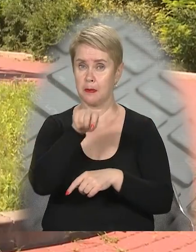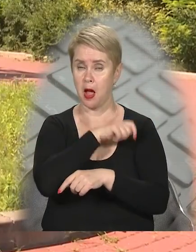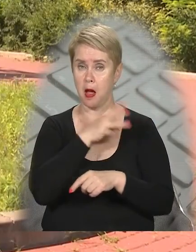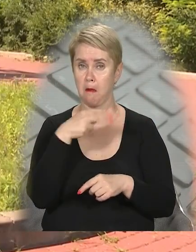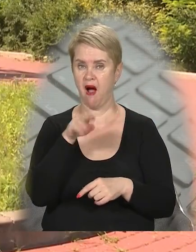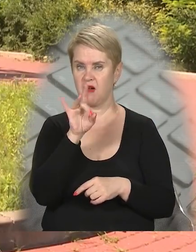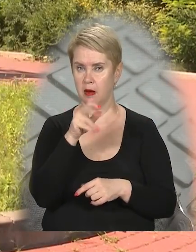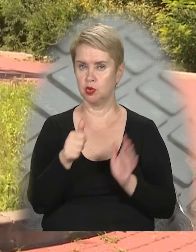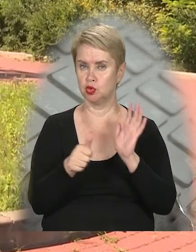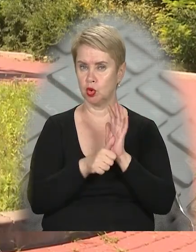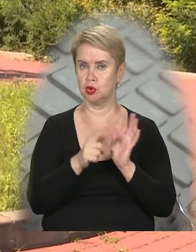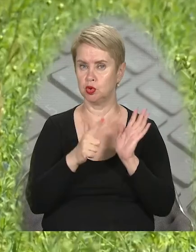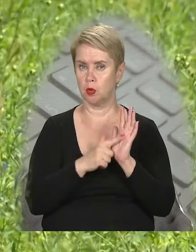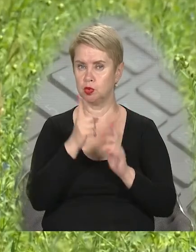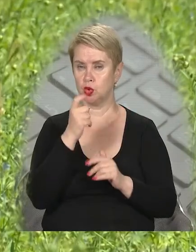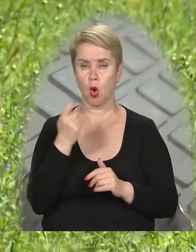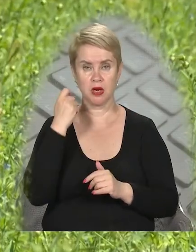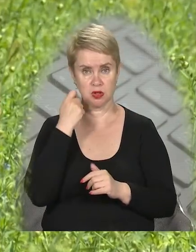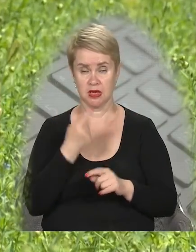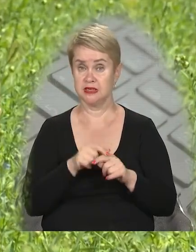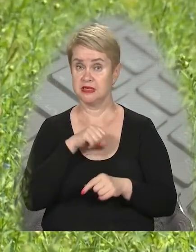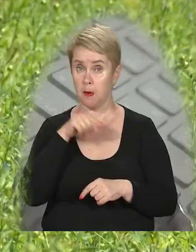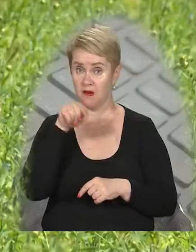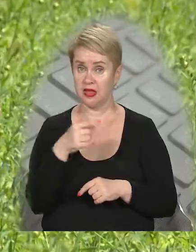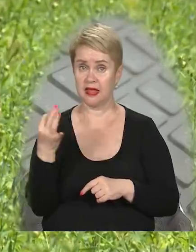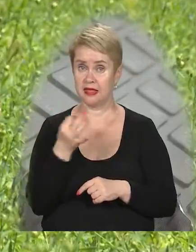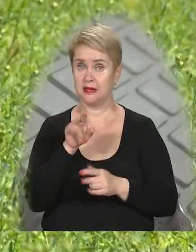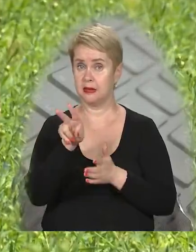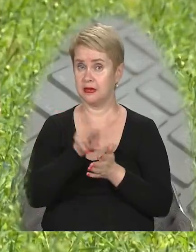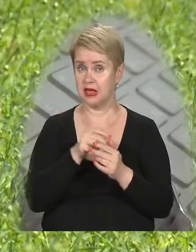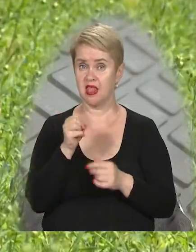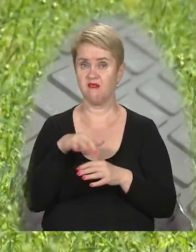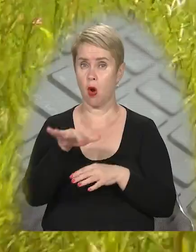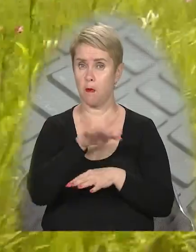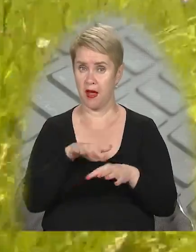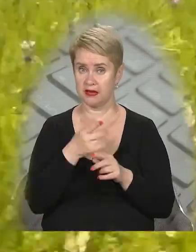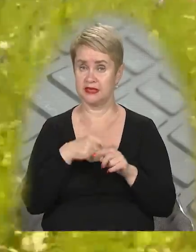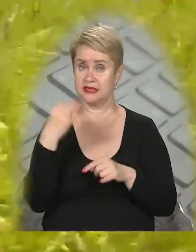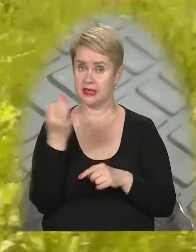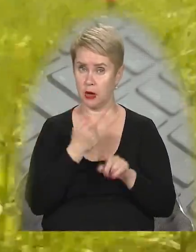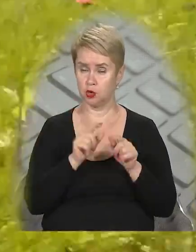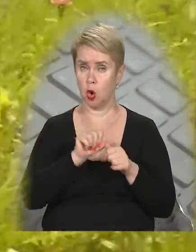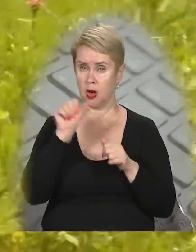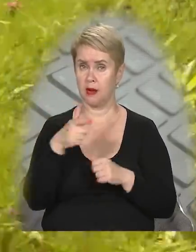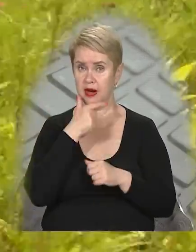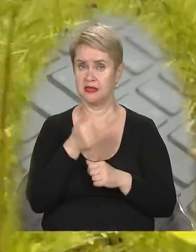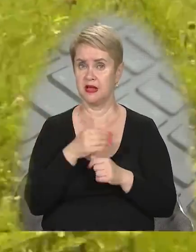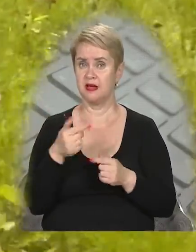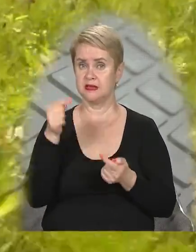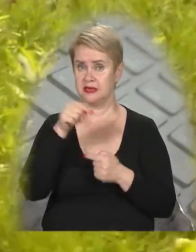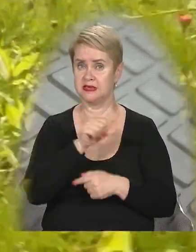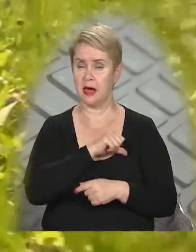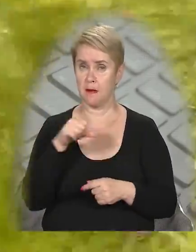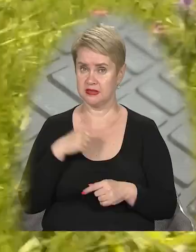маврами приблизно у 6-7 сторіччі. Саме в них цю ідею запозичили європейці. Цікаво, що окрім краси та відносної